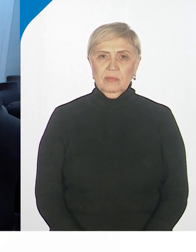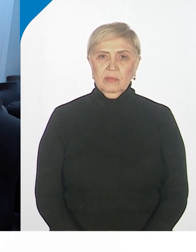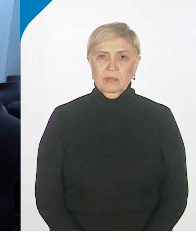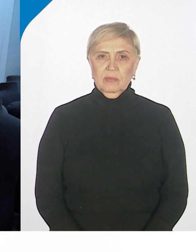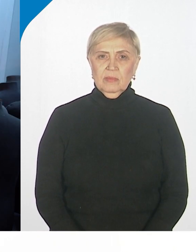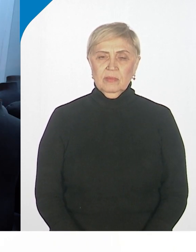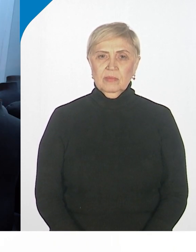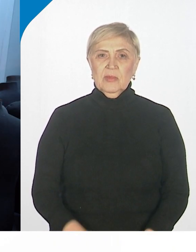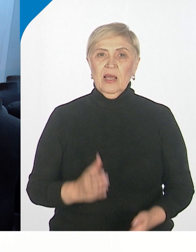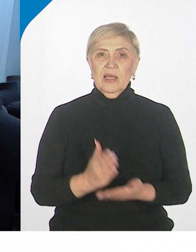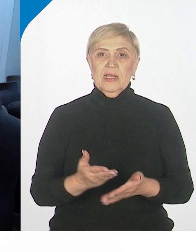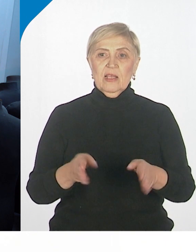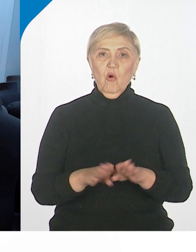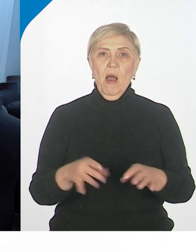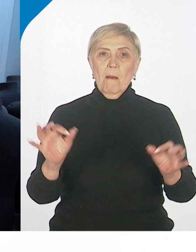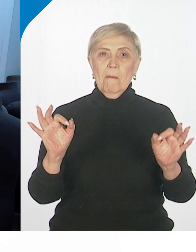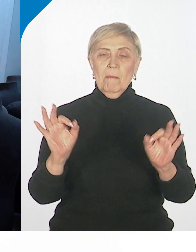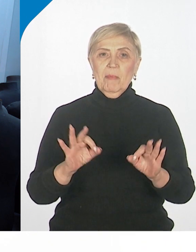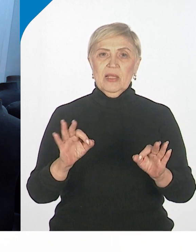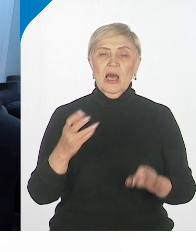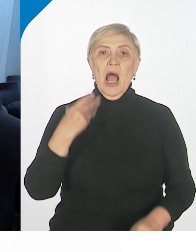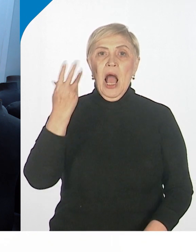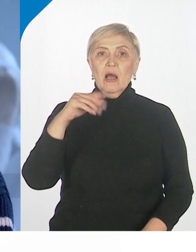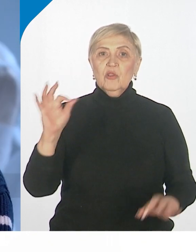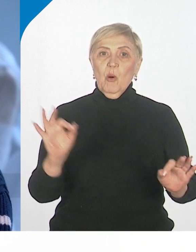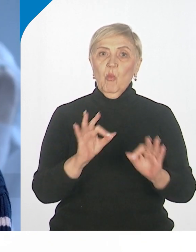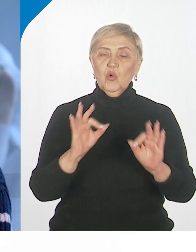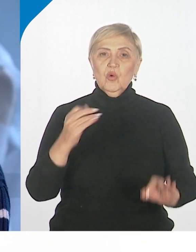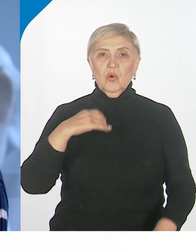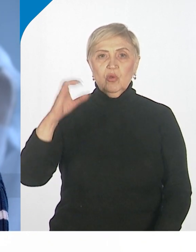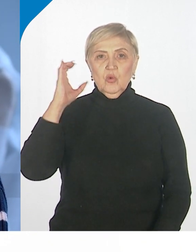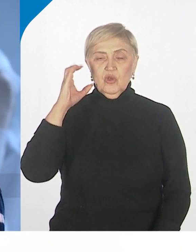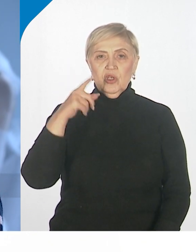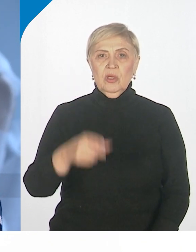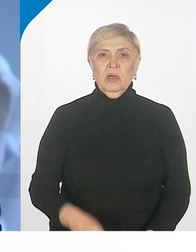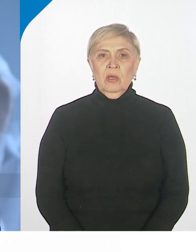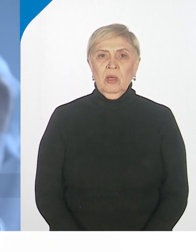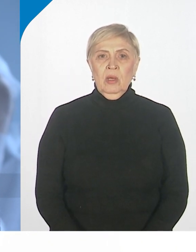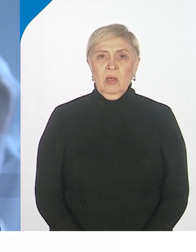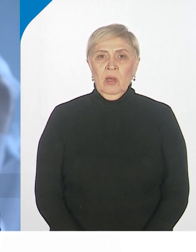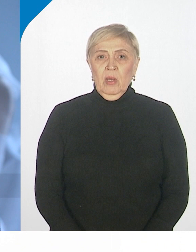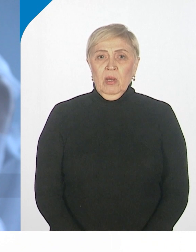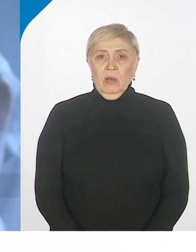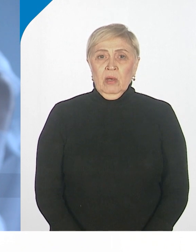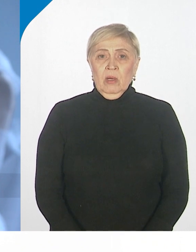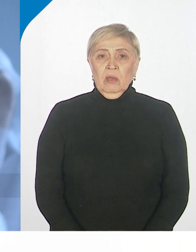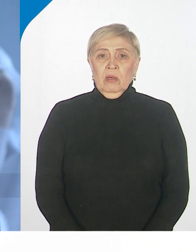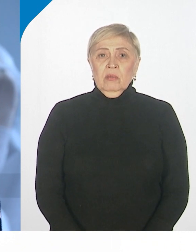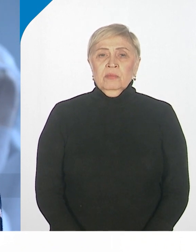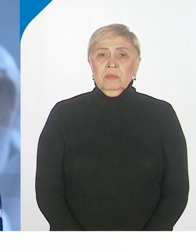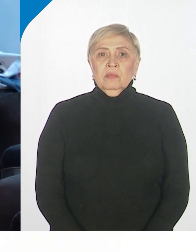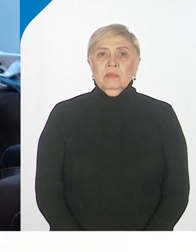есть такой момент когда музыку слушаешь и у тебя бывает такой момент тебе тепло на душе